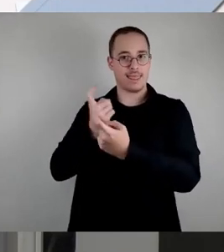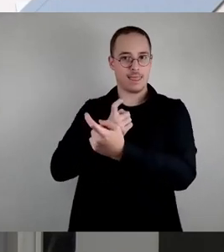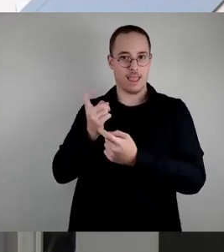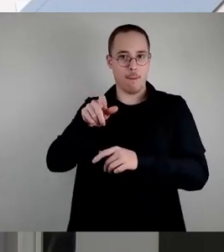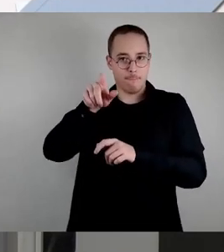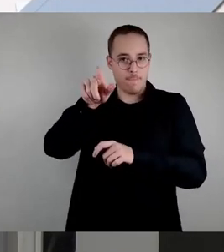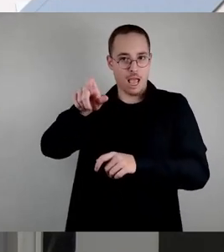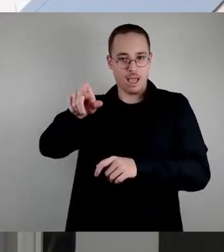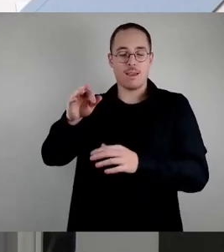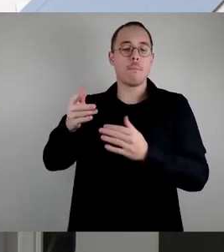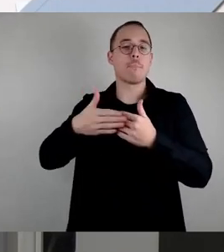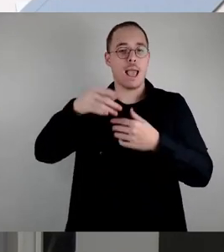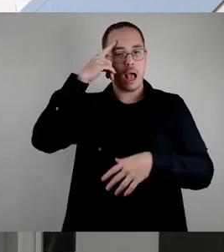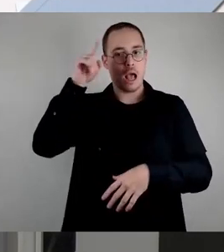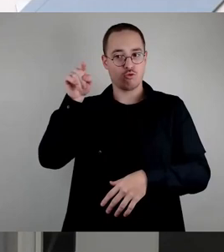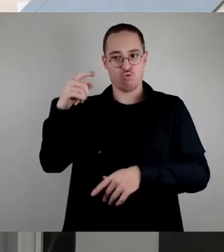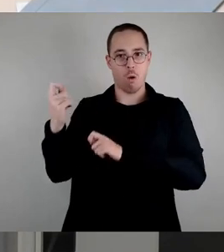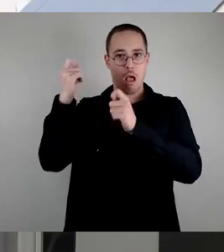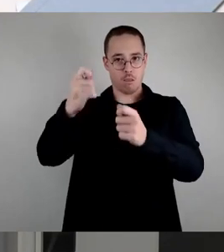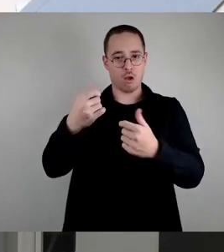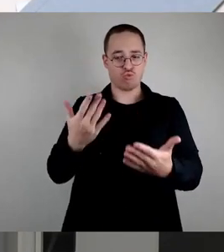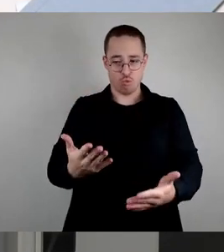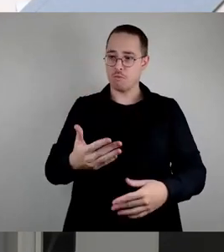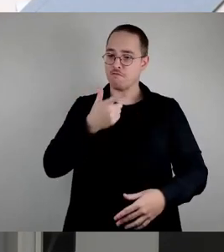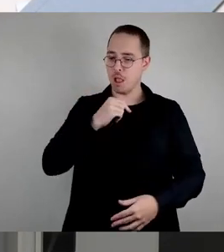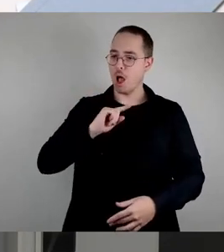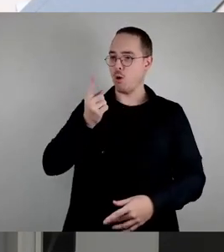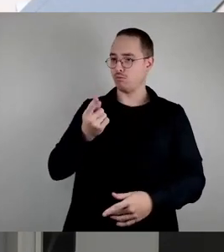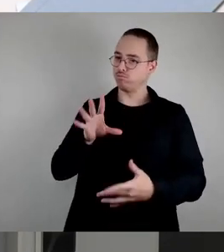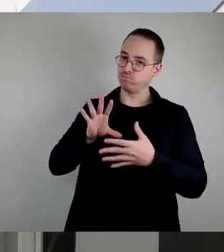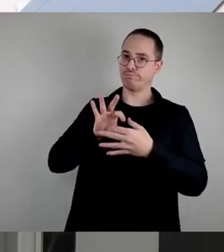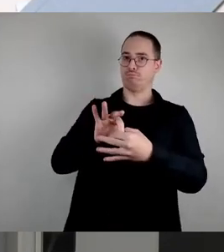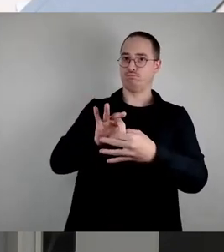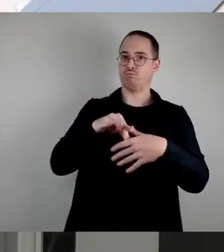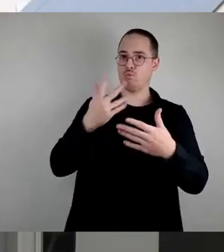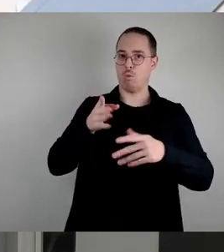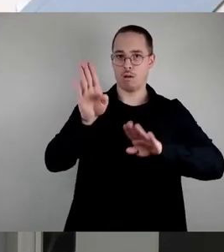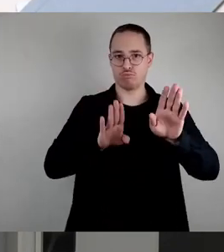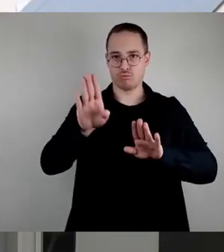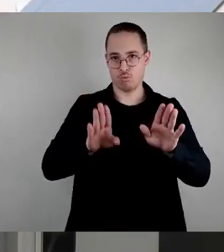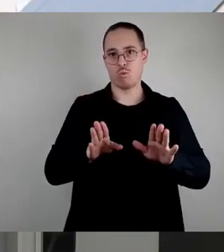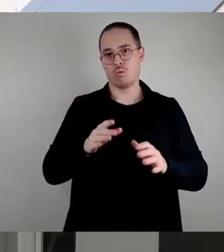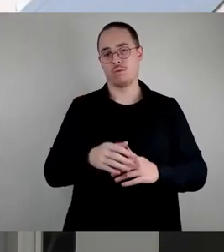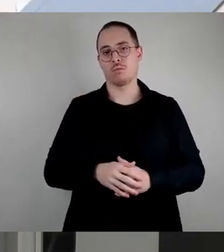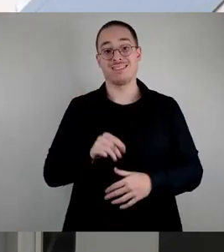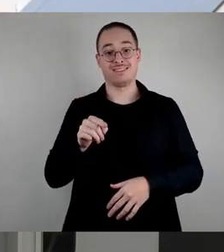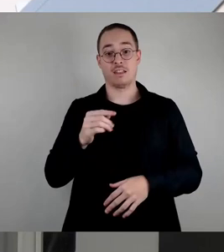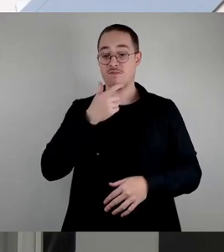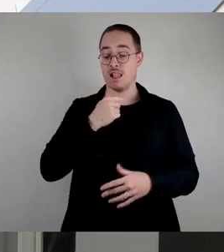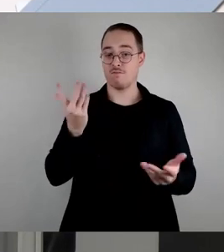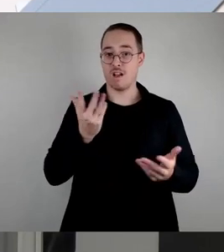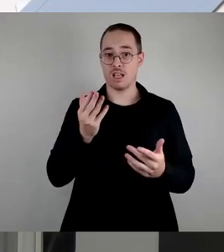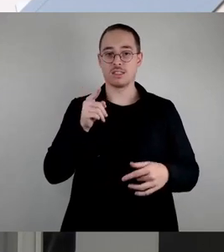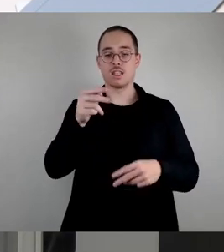abstimmen können und dem würden wir uns auch anschließen. Der will, dieser Änderungsantrag will die Homepage zunächst auf